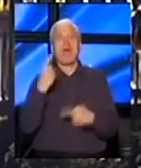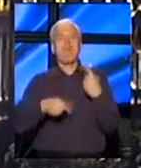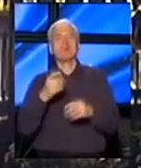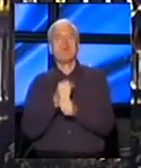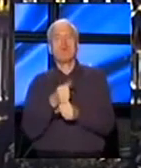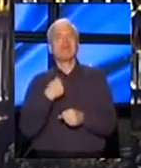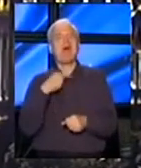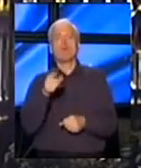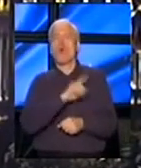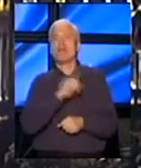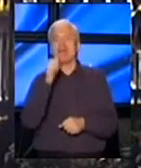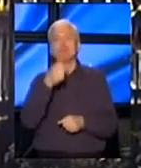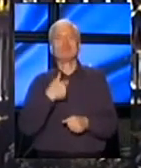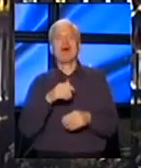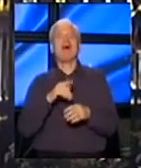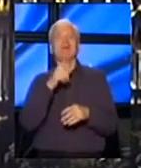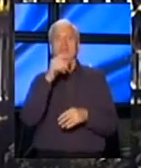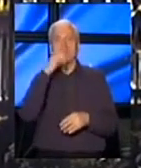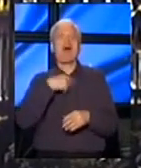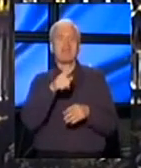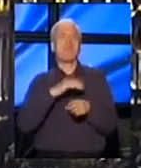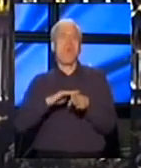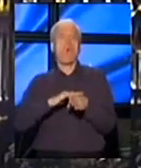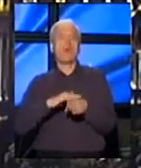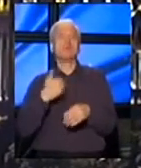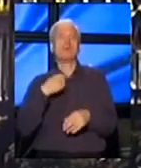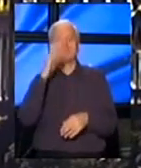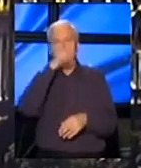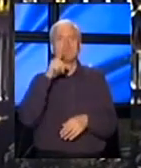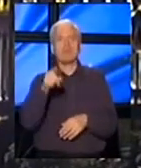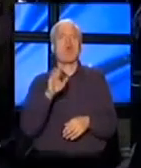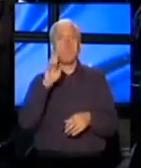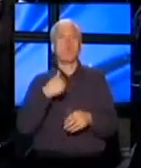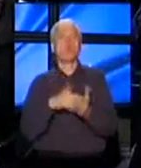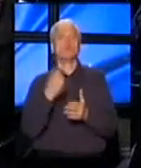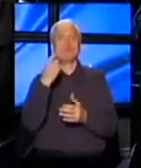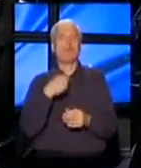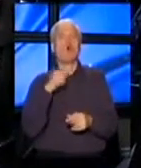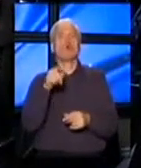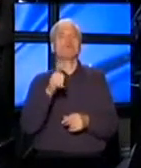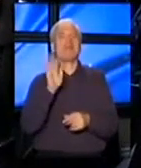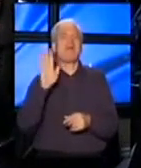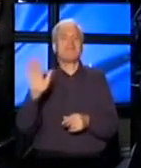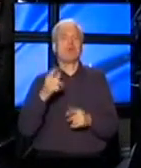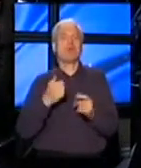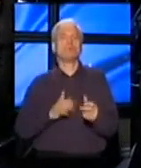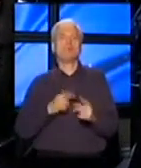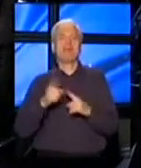ja nikada neću da zamerim. Ja opraštam svim ljudima. Njemu sam tri puta zamerio, mogu još jedan put. To ste vi, gospodine Tadiću.